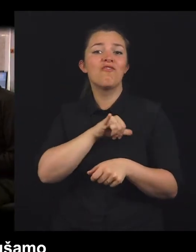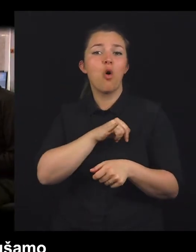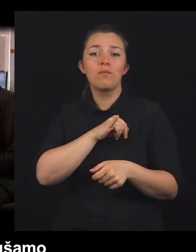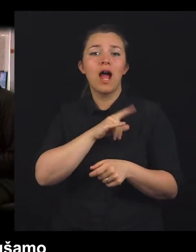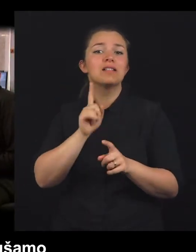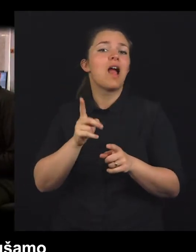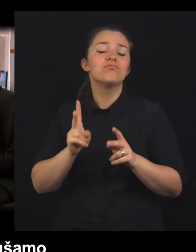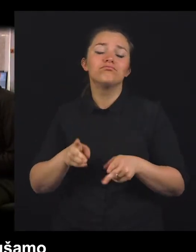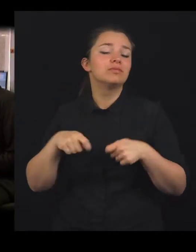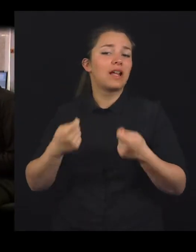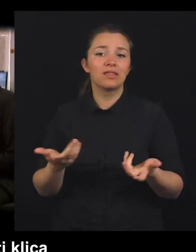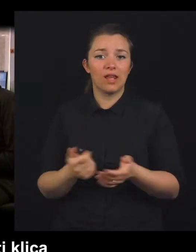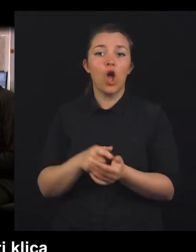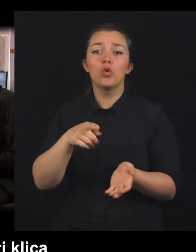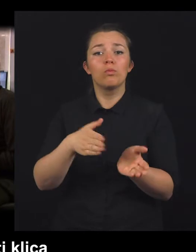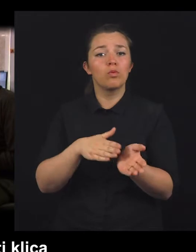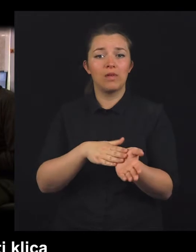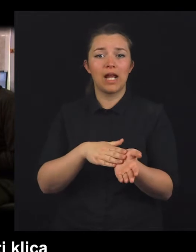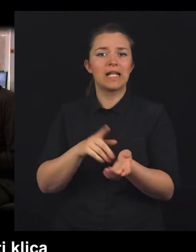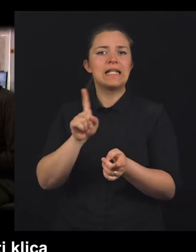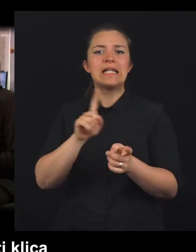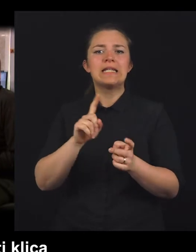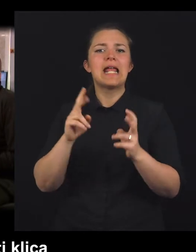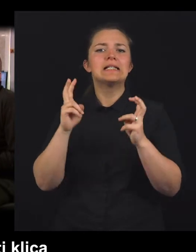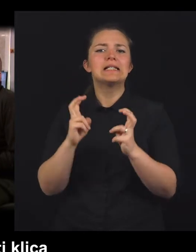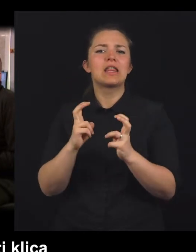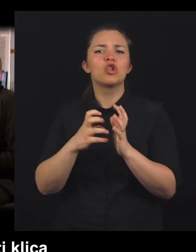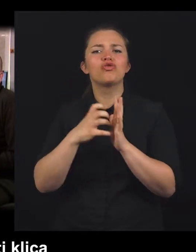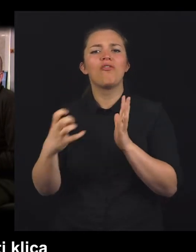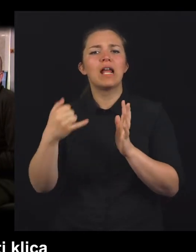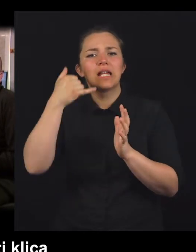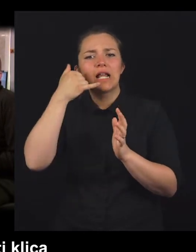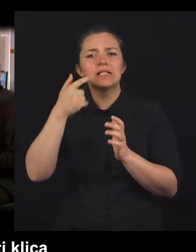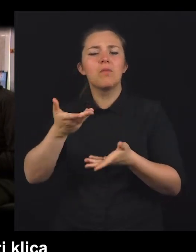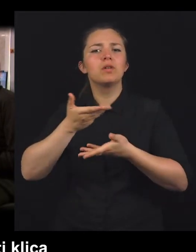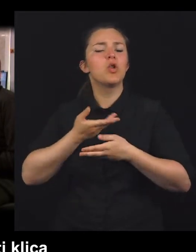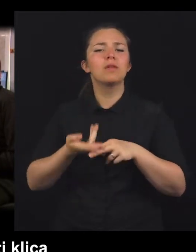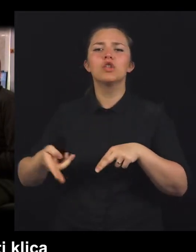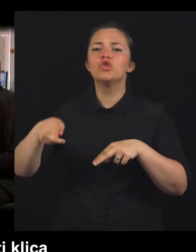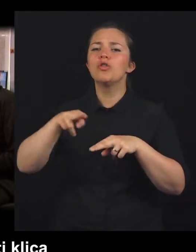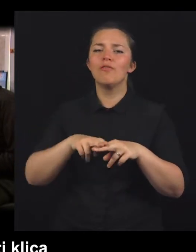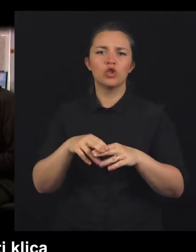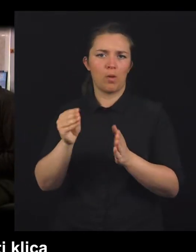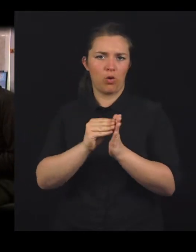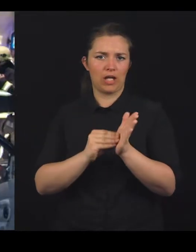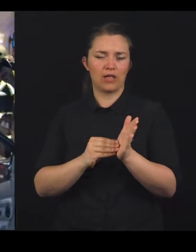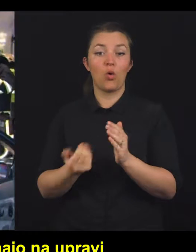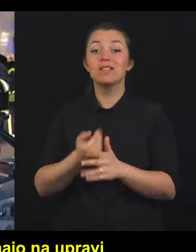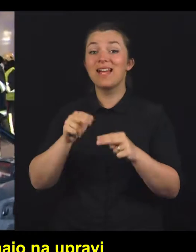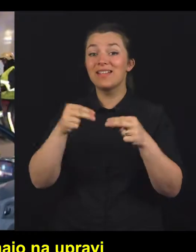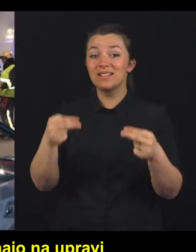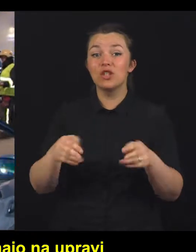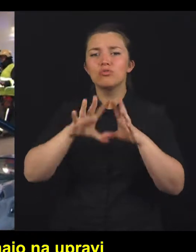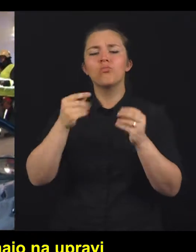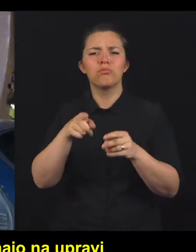največ informacij, kar se da, kar pomeni nezadrževati klica, pridobiti čim več podatkov. Za